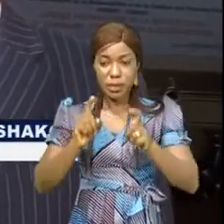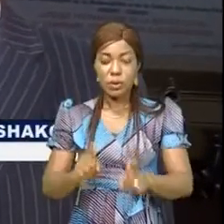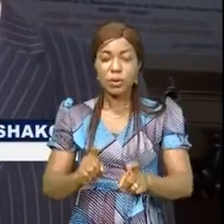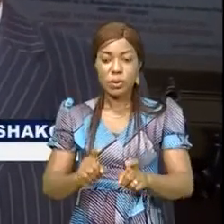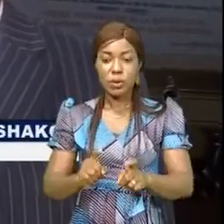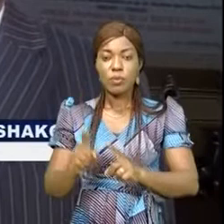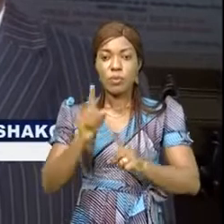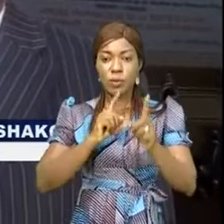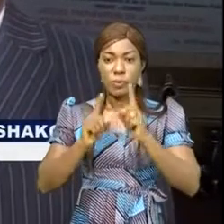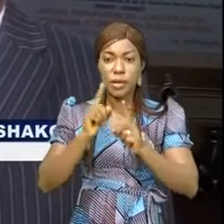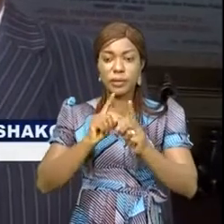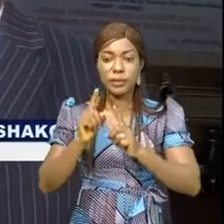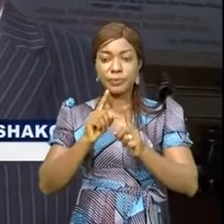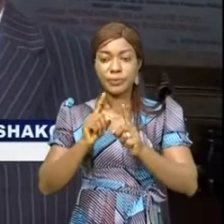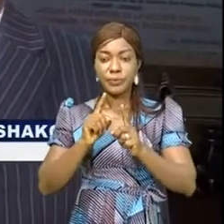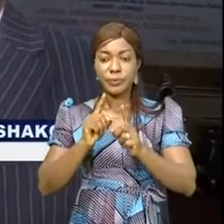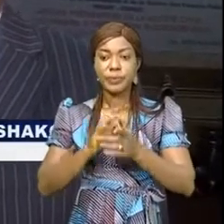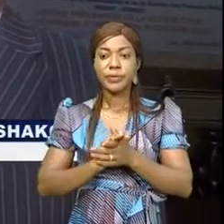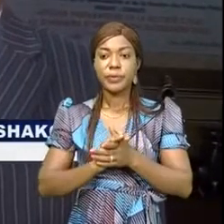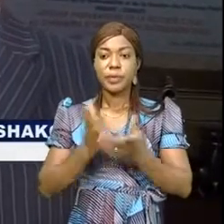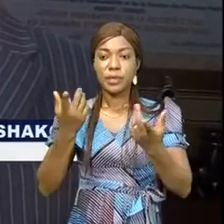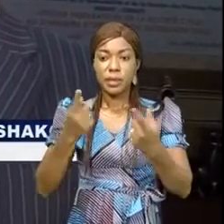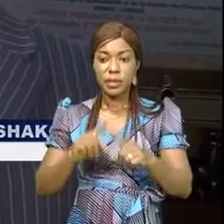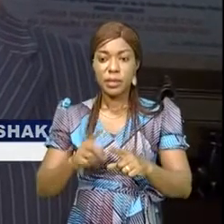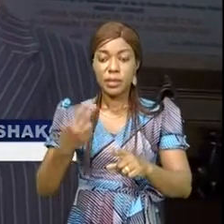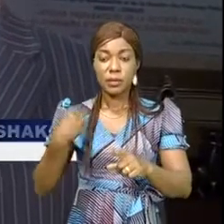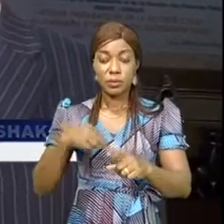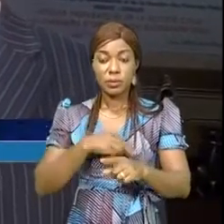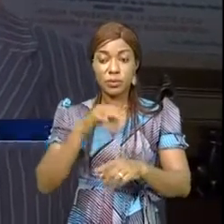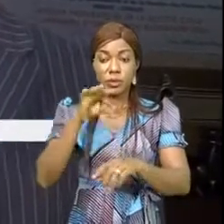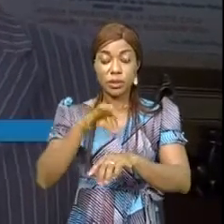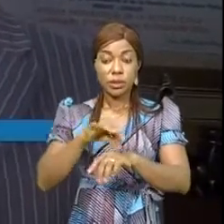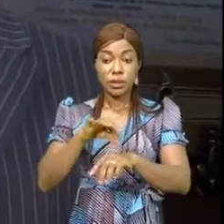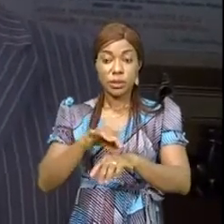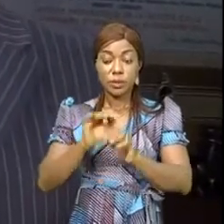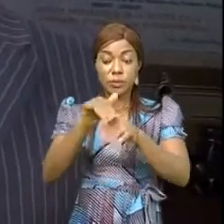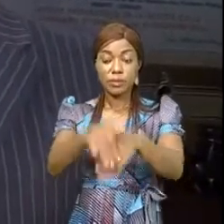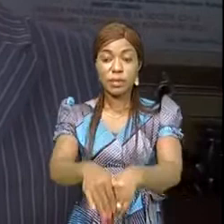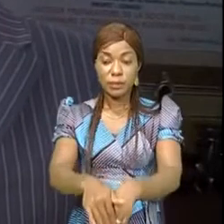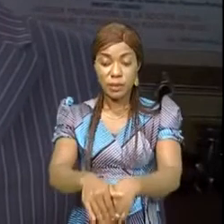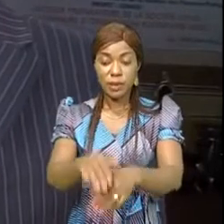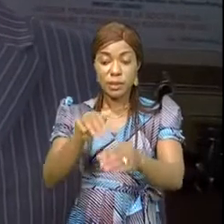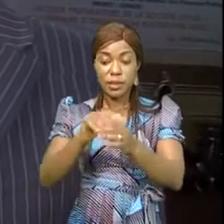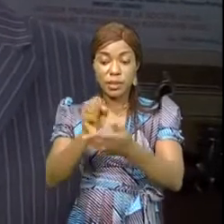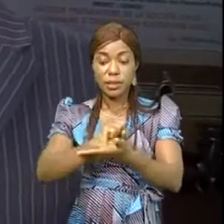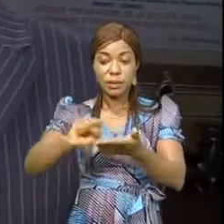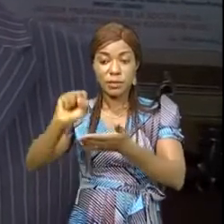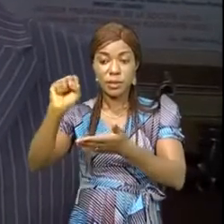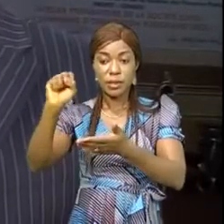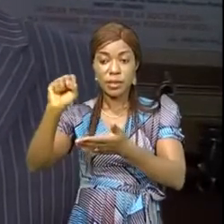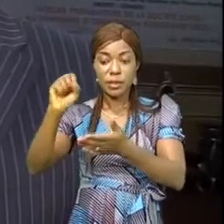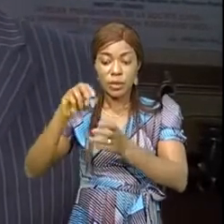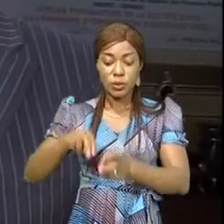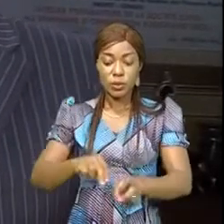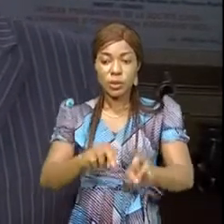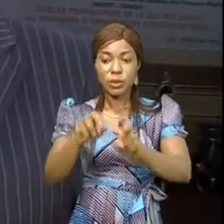parler d'une même voix lorsque nous aurons l'occasion de pouvoir participer au séminaire d'orientation budgétaire